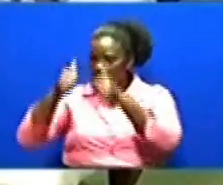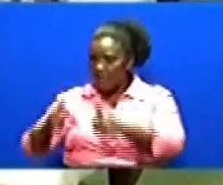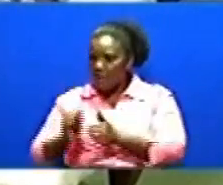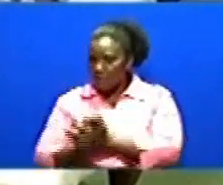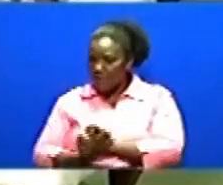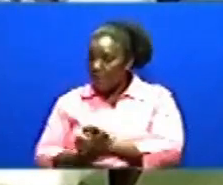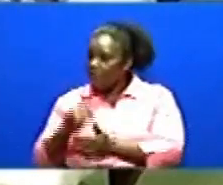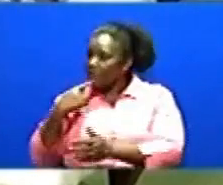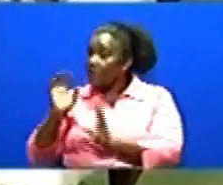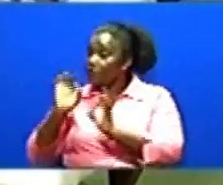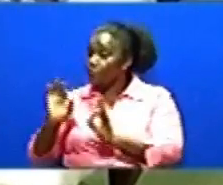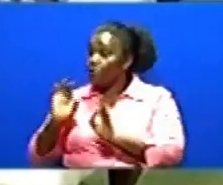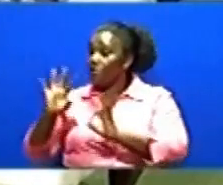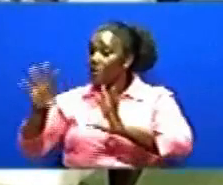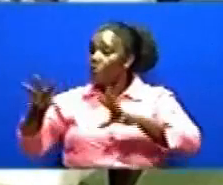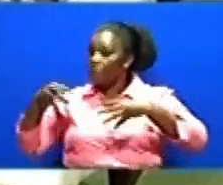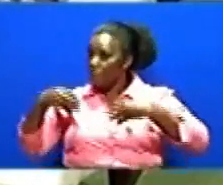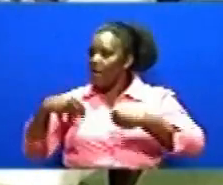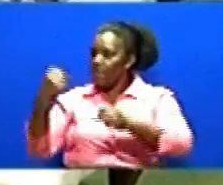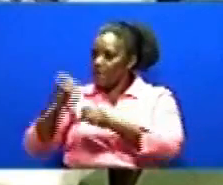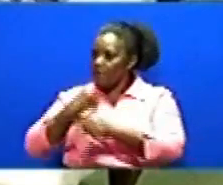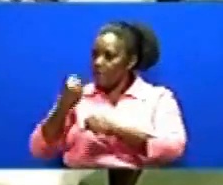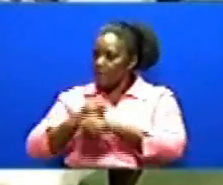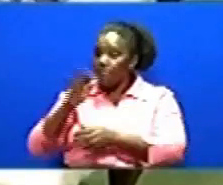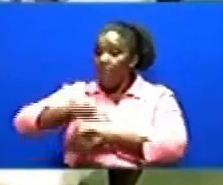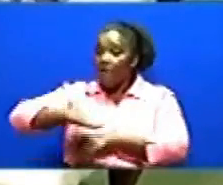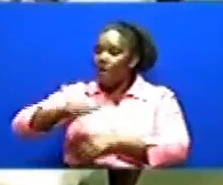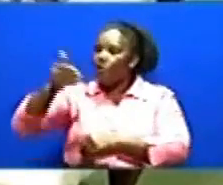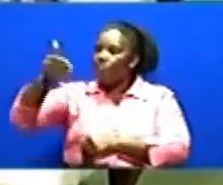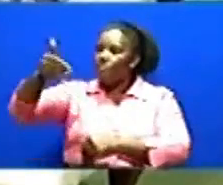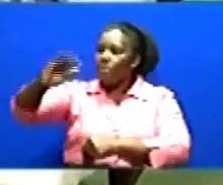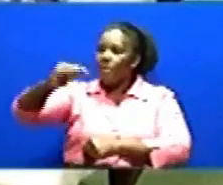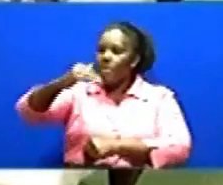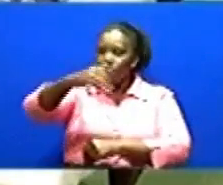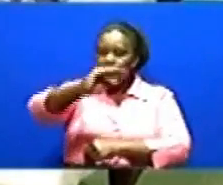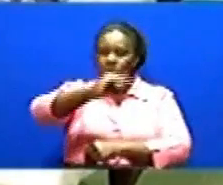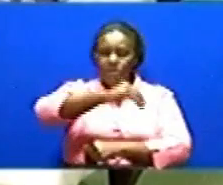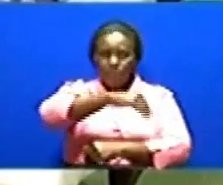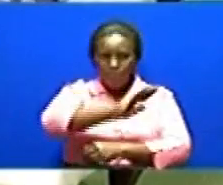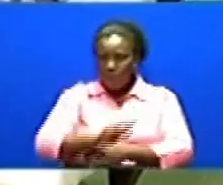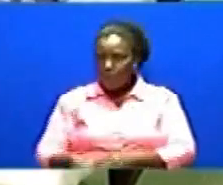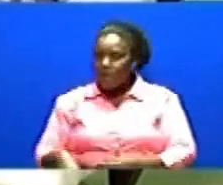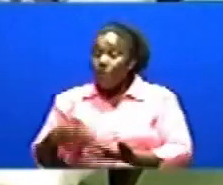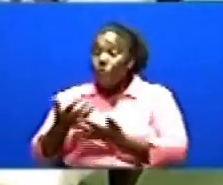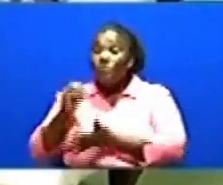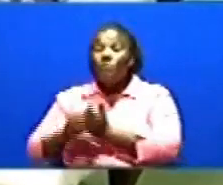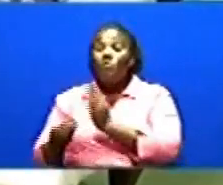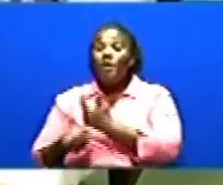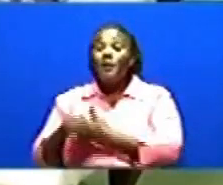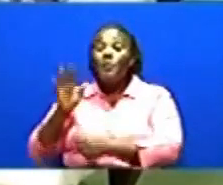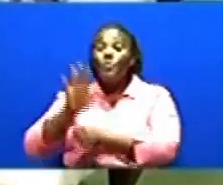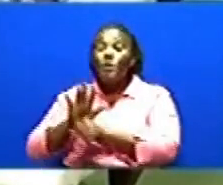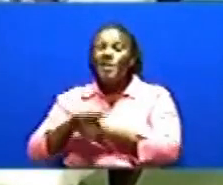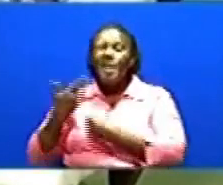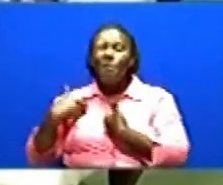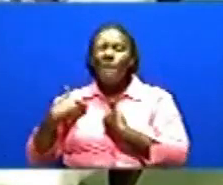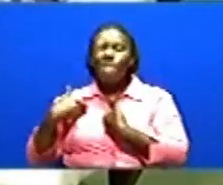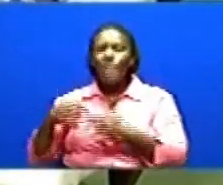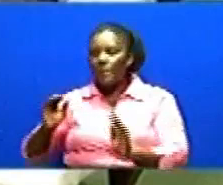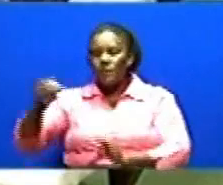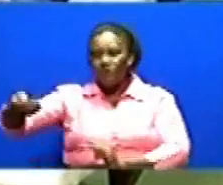kufanya ale mkazi maendeleo ya pembezoni Yambayo kidogo ya mekua Wakikimbia wengine kuja amijini Bila shaka hili itazingatiwa